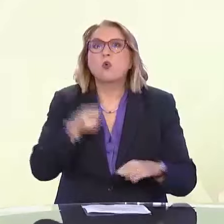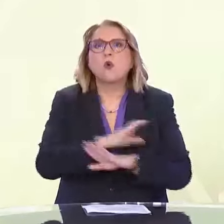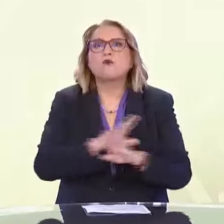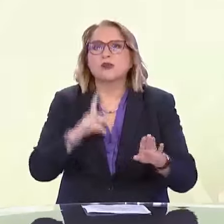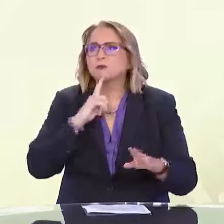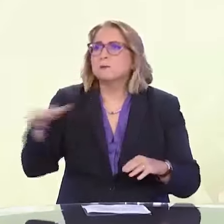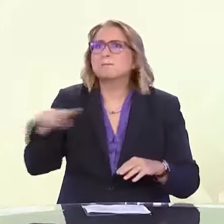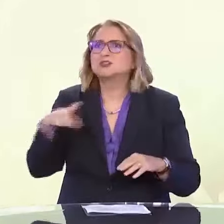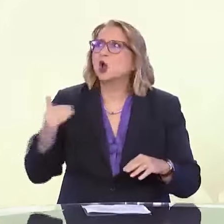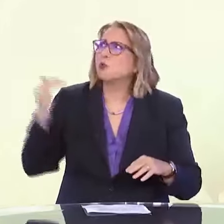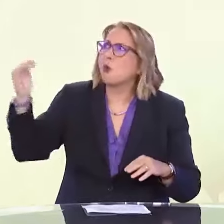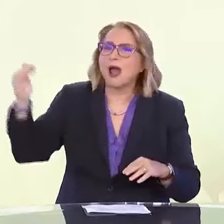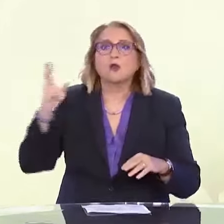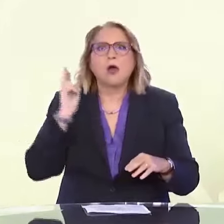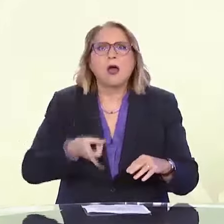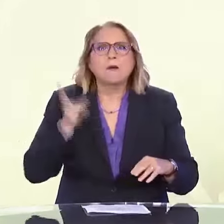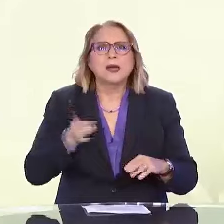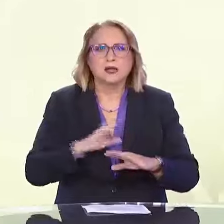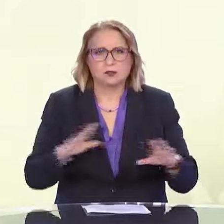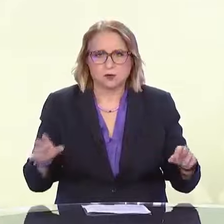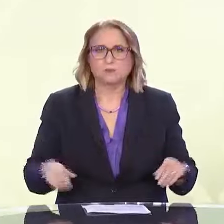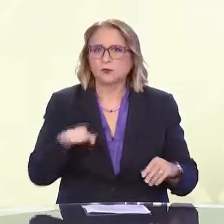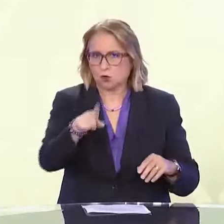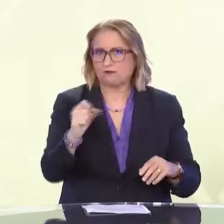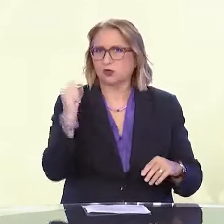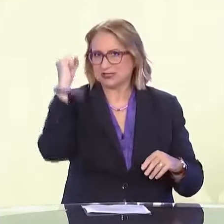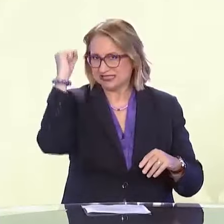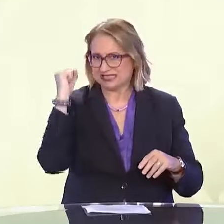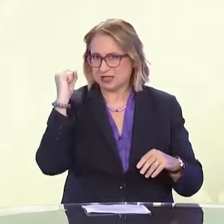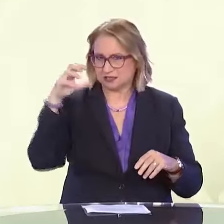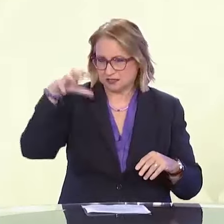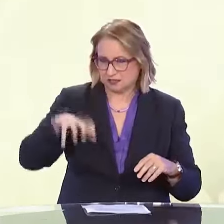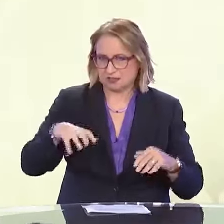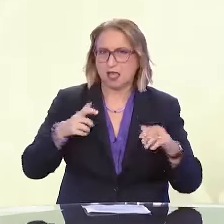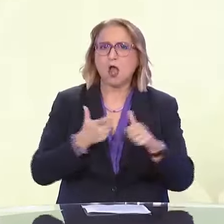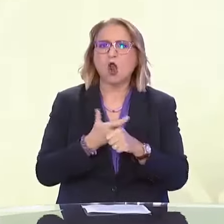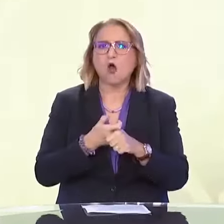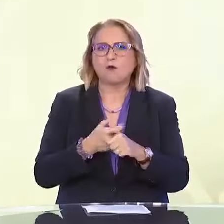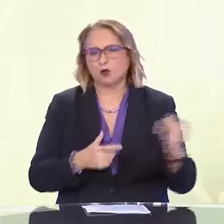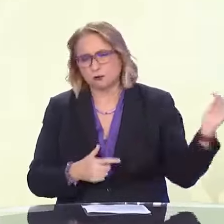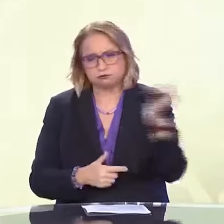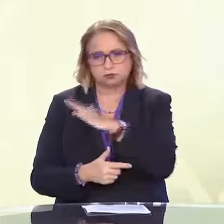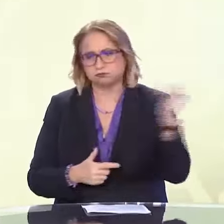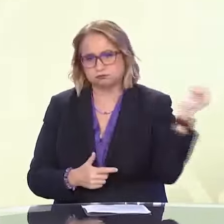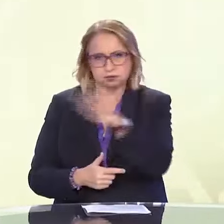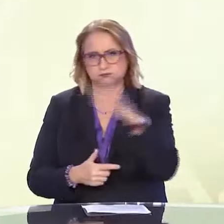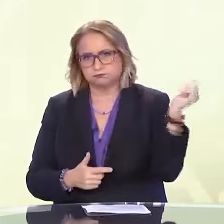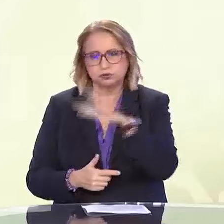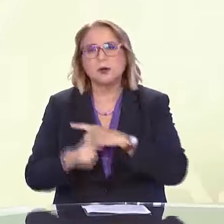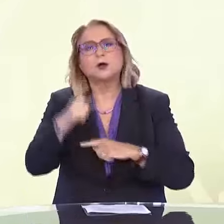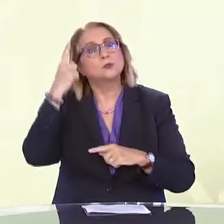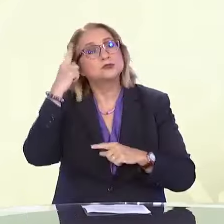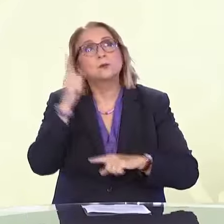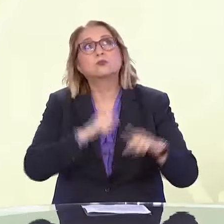Ο Γιάννης βρίσκεται σε μια πολυσύγνατη στάση. Τα λεωφορεία περνούν το ένα μετά το άλλο. Πώς όμως γνωρίζει ποιο είναι το δικό του λεωφορείο?